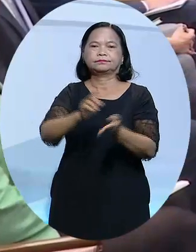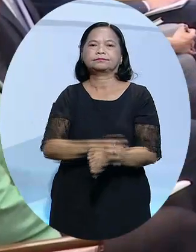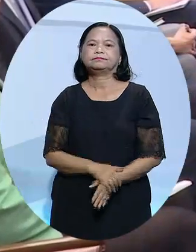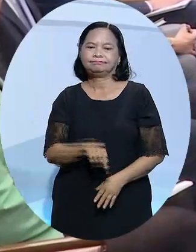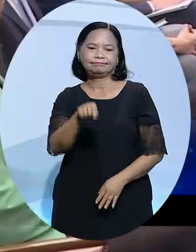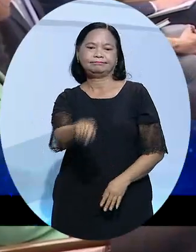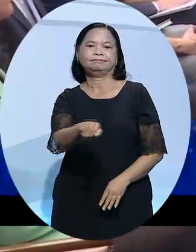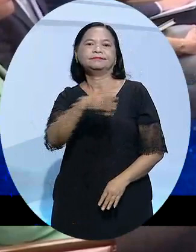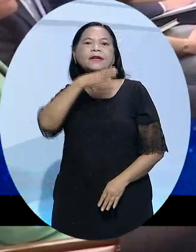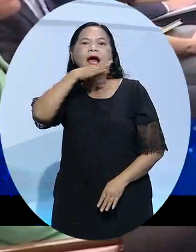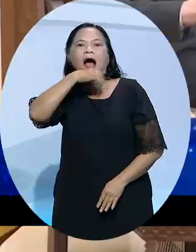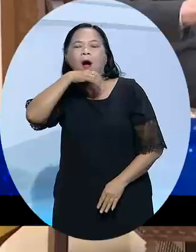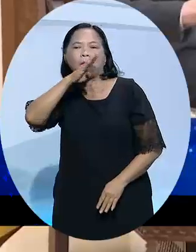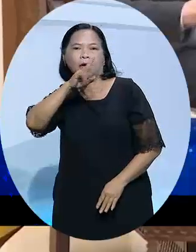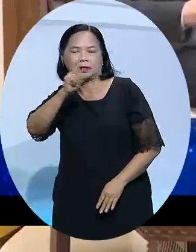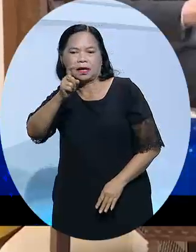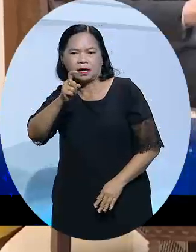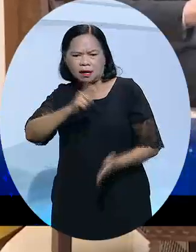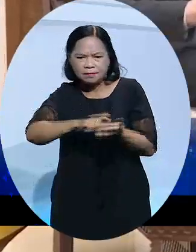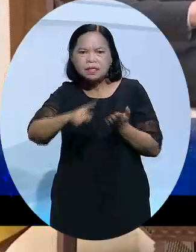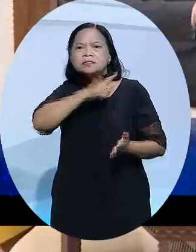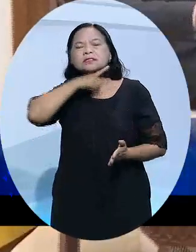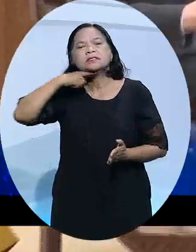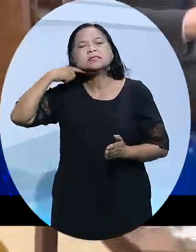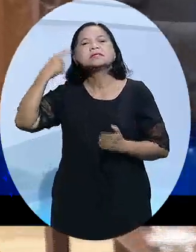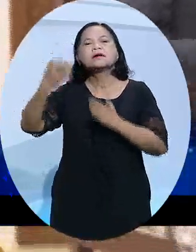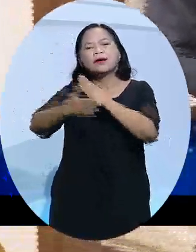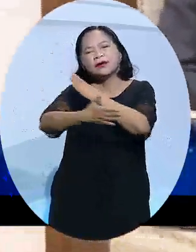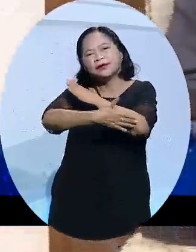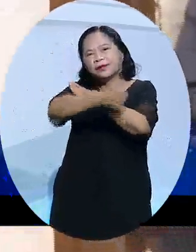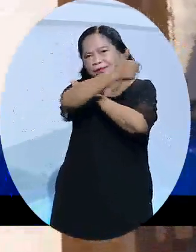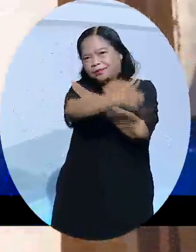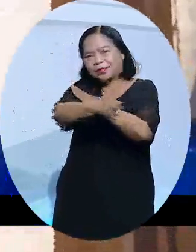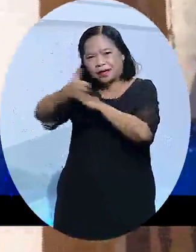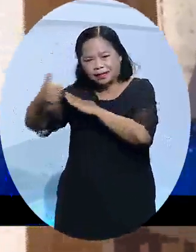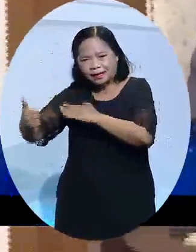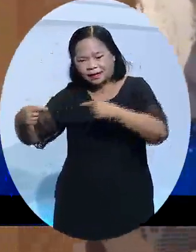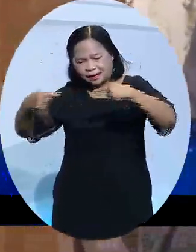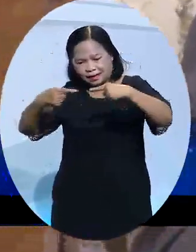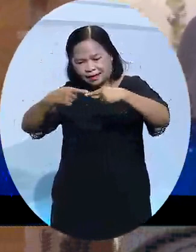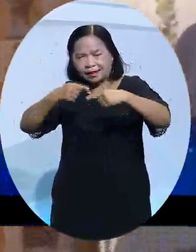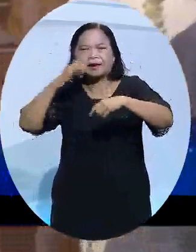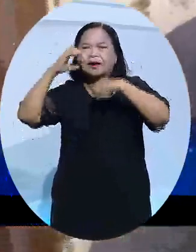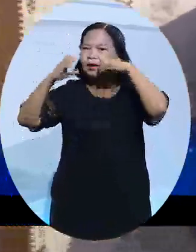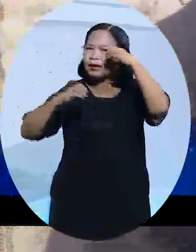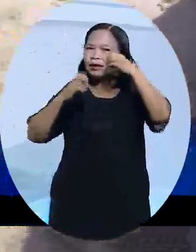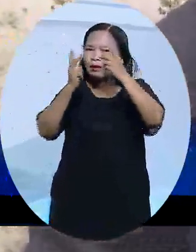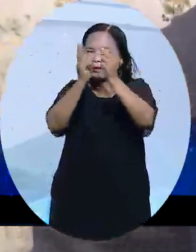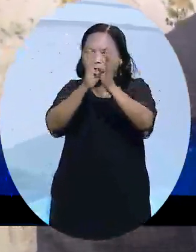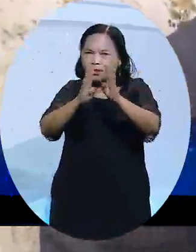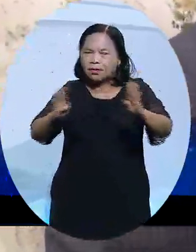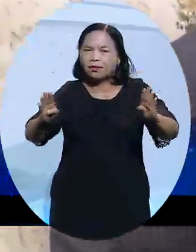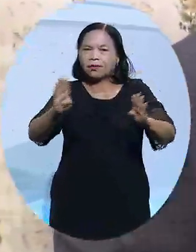Tại đây, ông Blinken đã nhấn mạnh Mỹ cam kết giúp đỡ người dân Palestine, đồng thời khuyến khích việc nối lại những cuộc đàm phán hòa bình giữa Palestine và